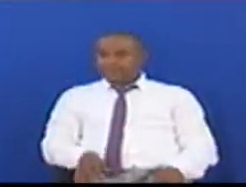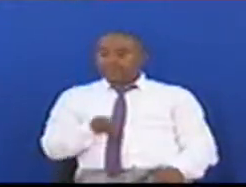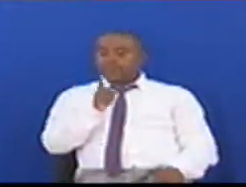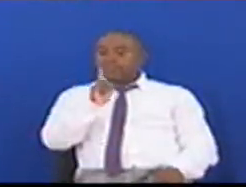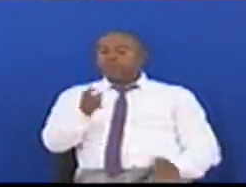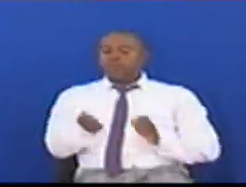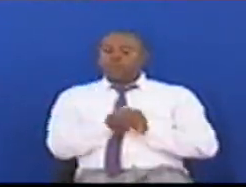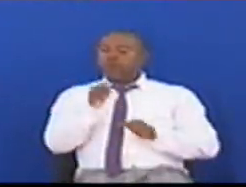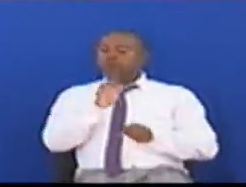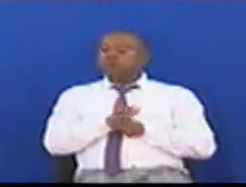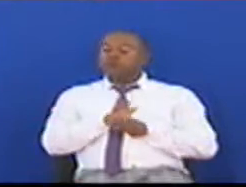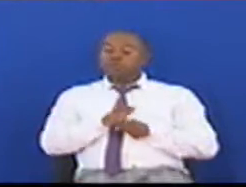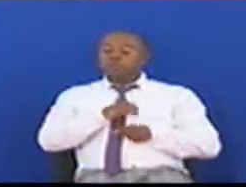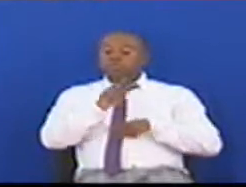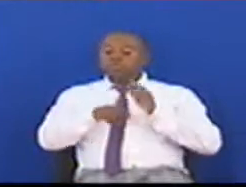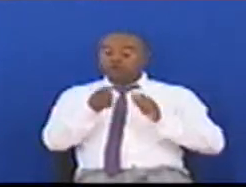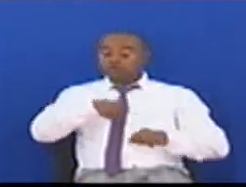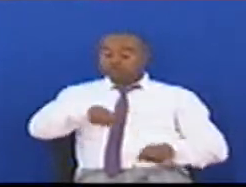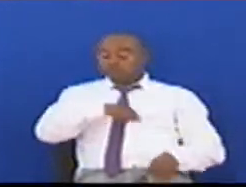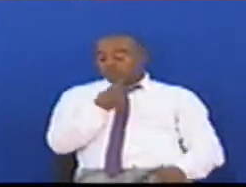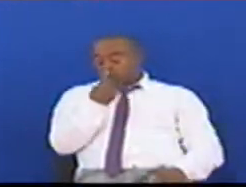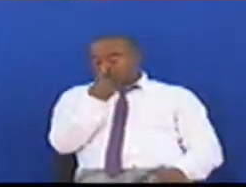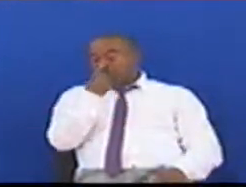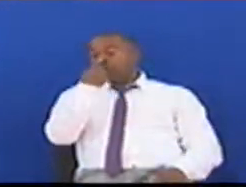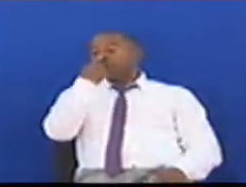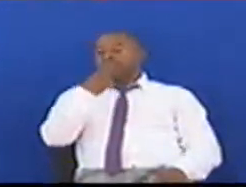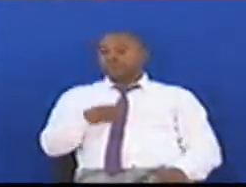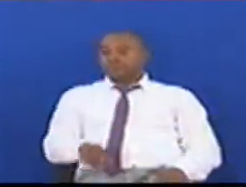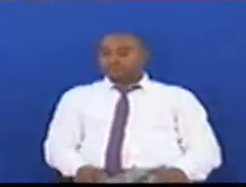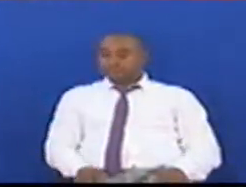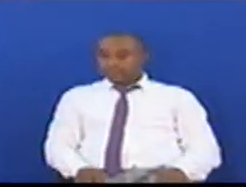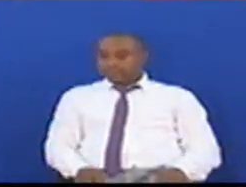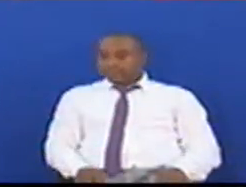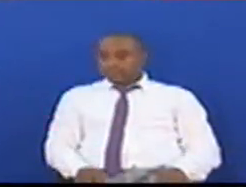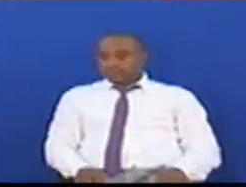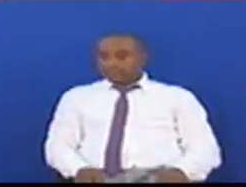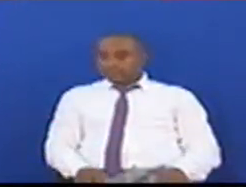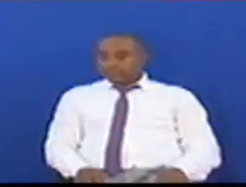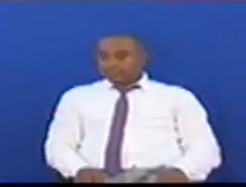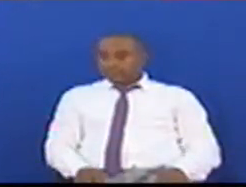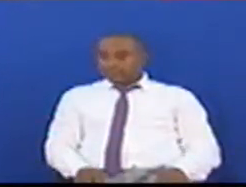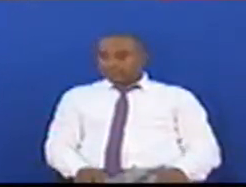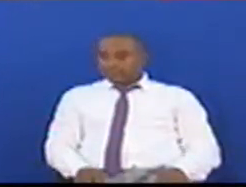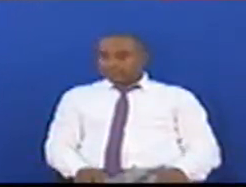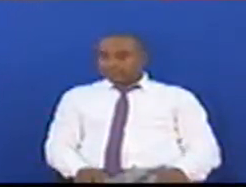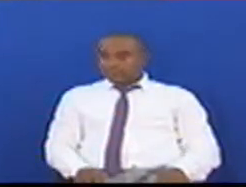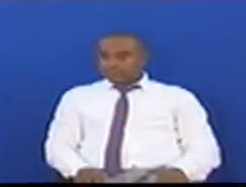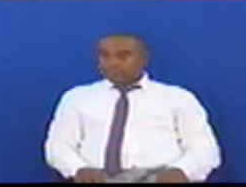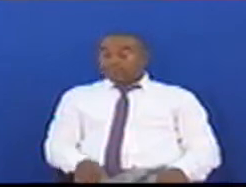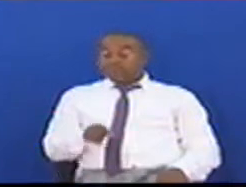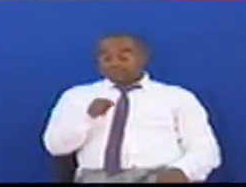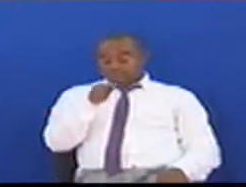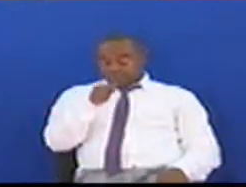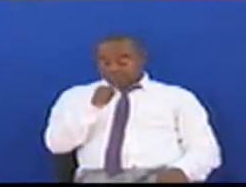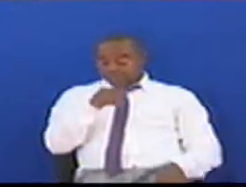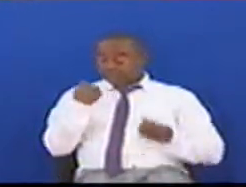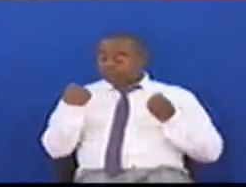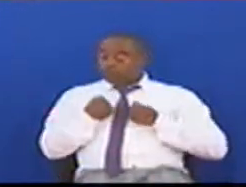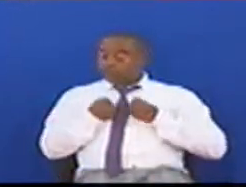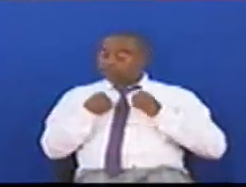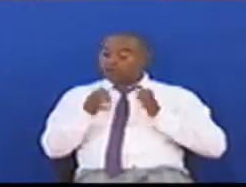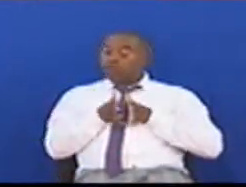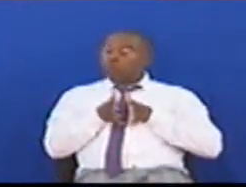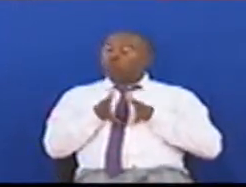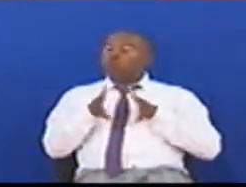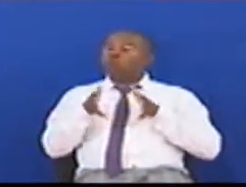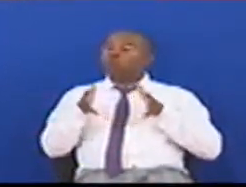Ya Kuendelea Kujifunia Na Mwishimewa Speaker Sio Kwa Bahati Nasibu Bali Kwa Jitihada Kukwa Ambayo